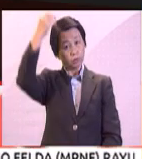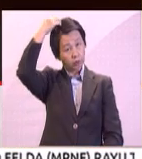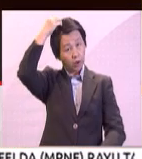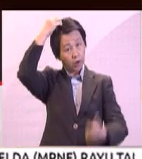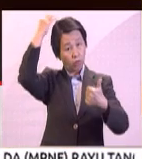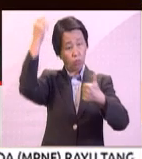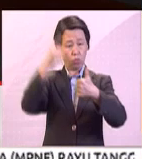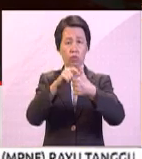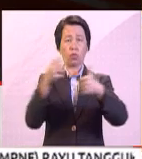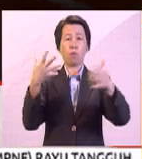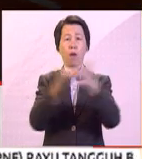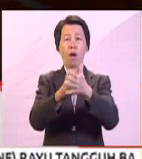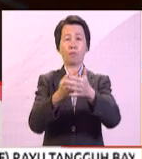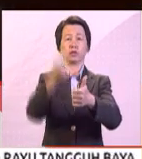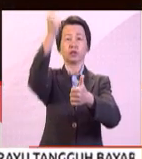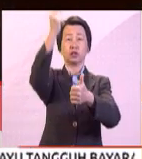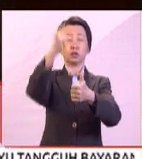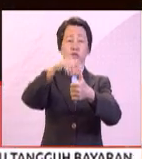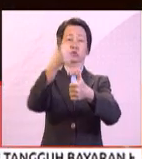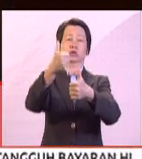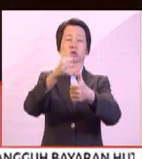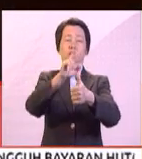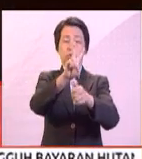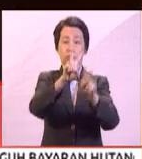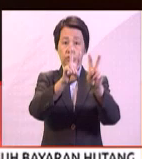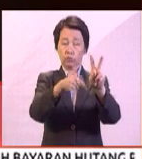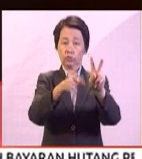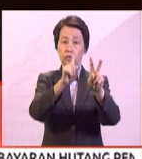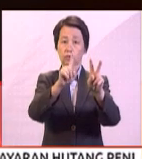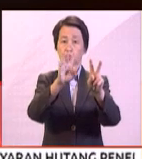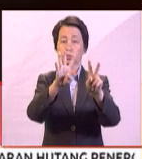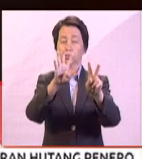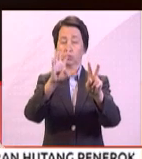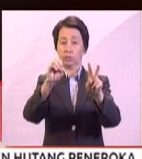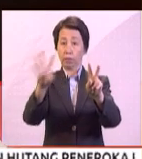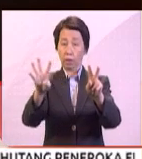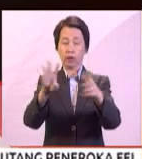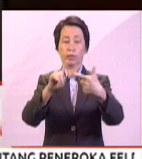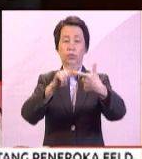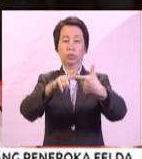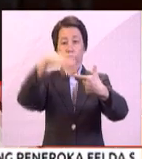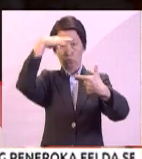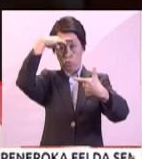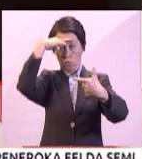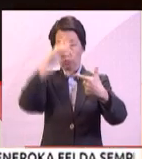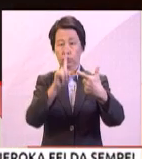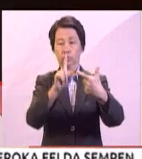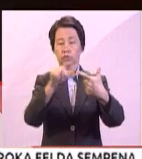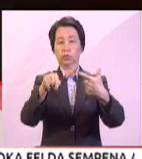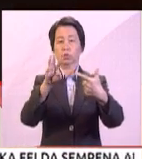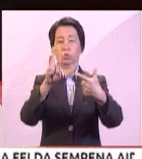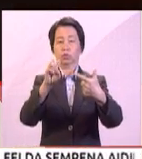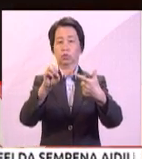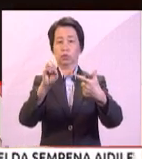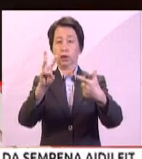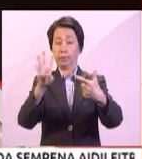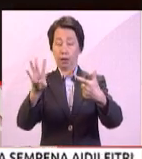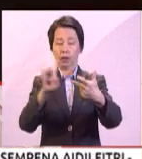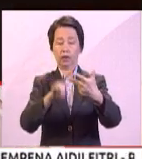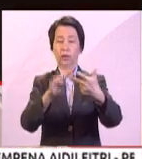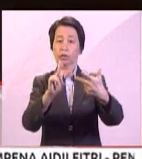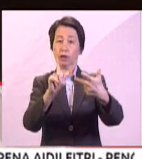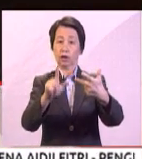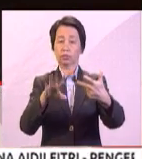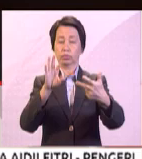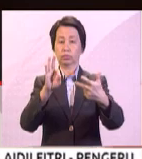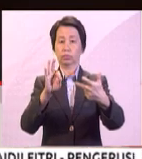merekodkan jumlah kemalangan paling tinggi iaitu 2,154 kes, diikuti Johor 1,068 kes, Kuala Lumpur